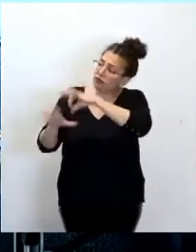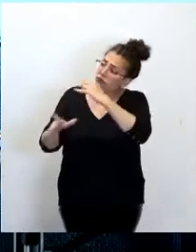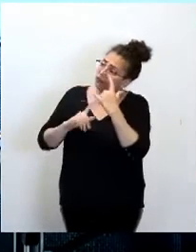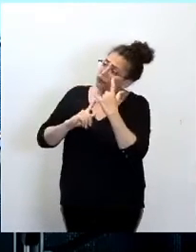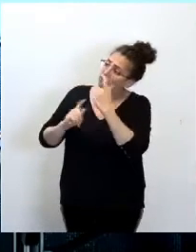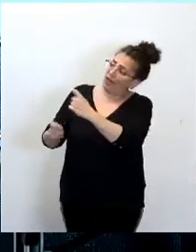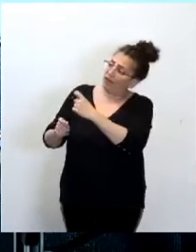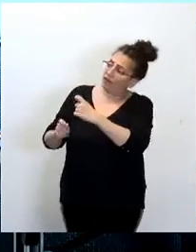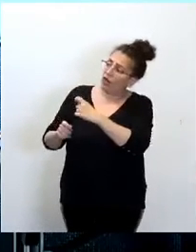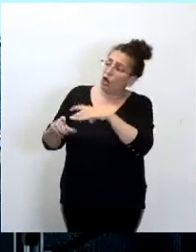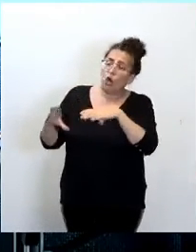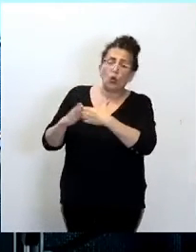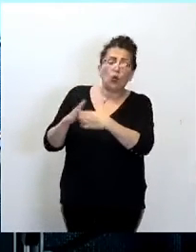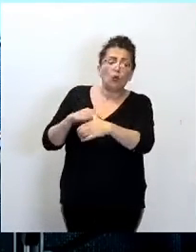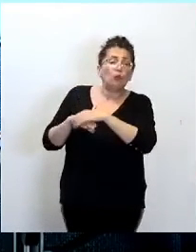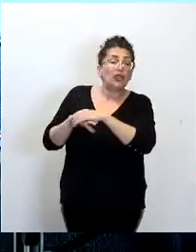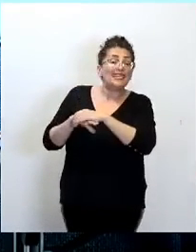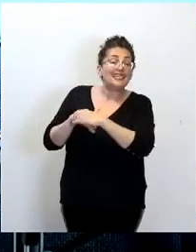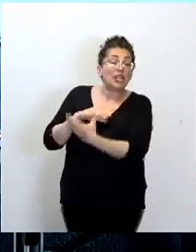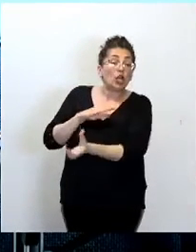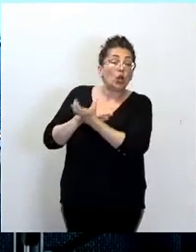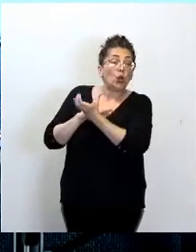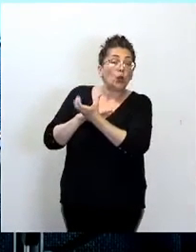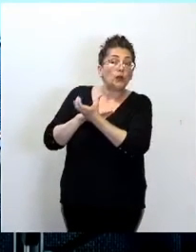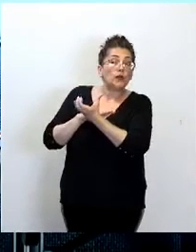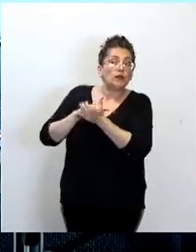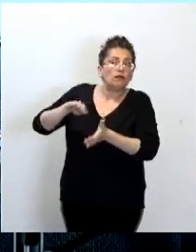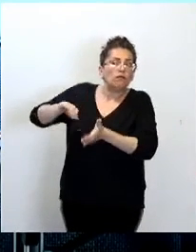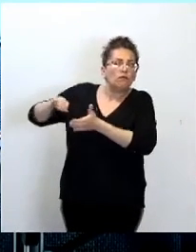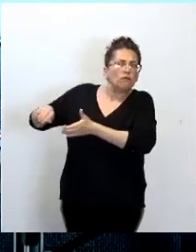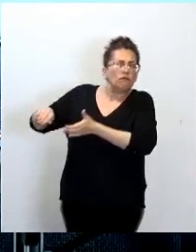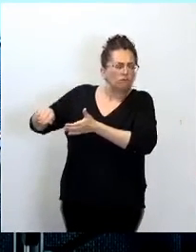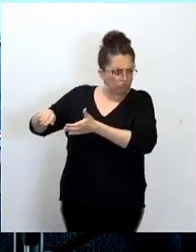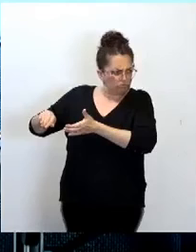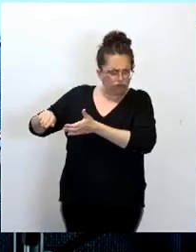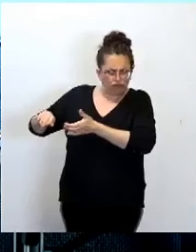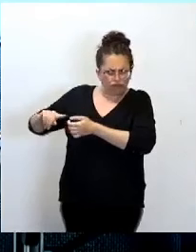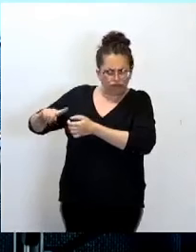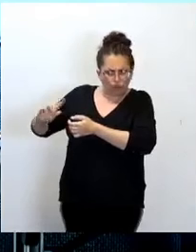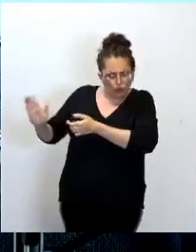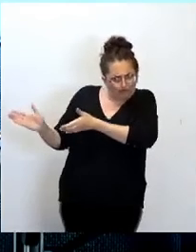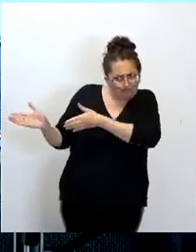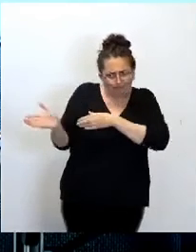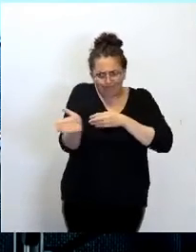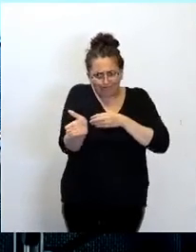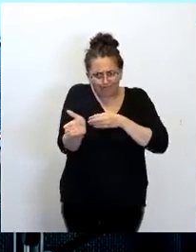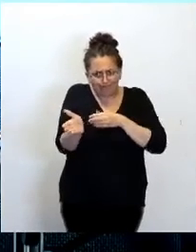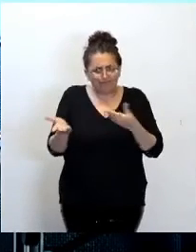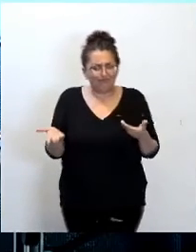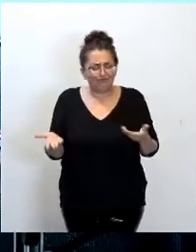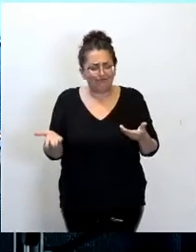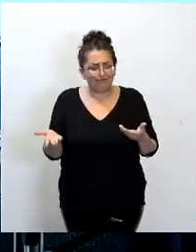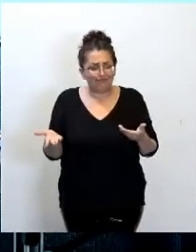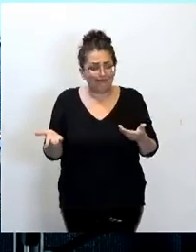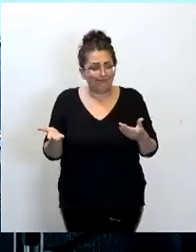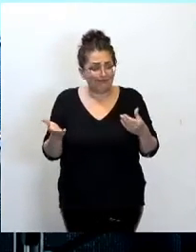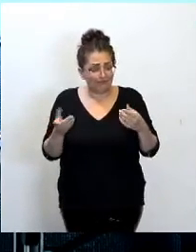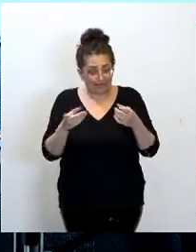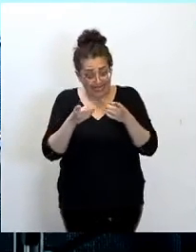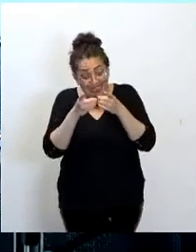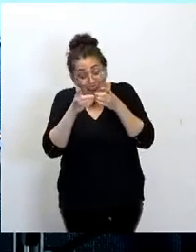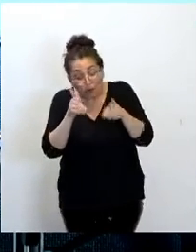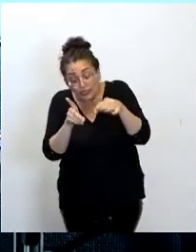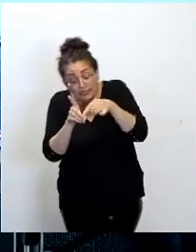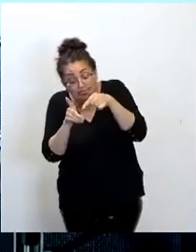disparu dans votre nouvelle mouture. Parce que voyez-vous, dans notre esprit, c'est aussi ça la